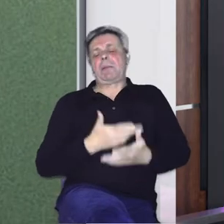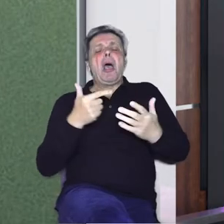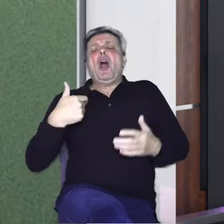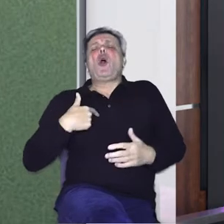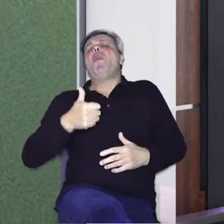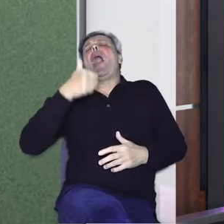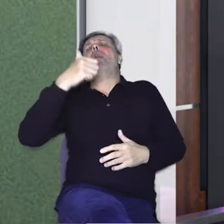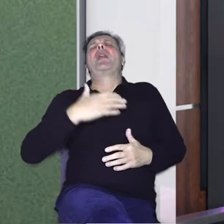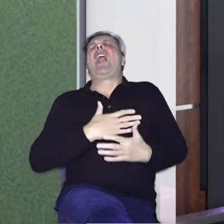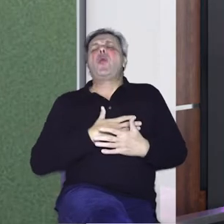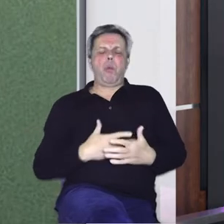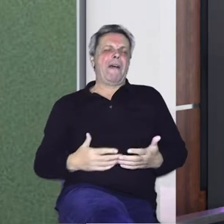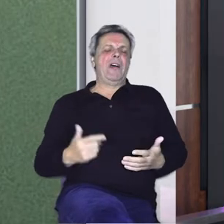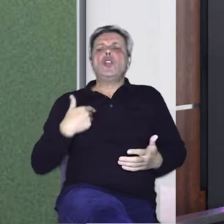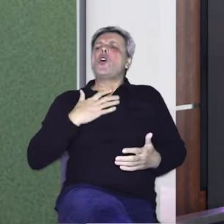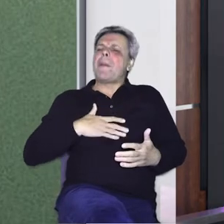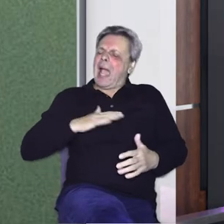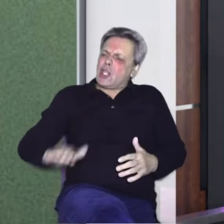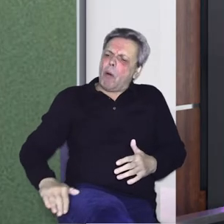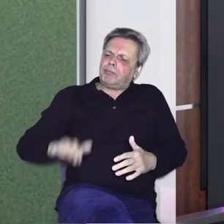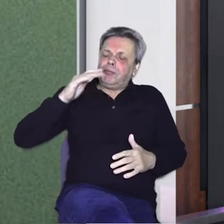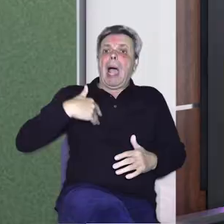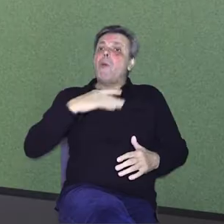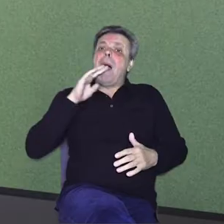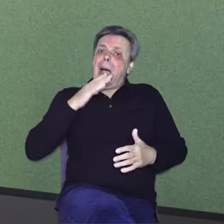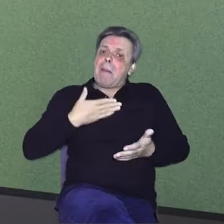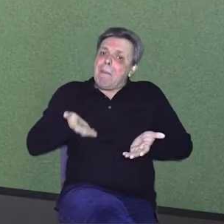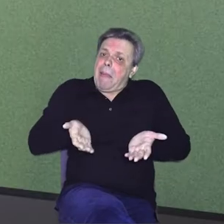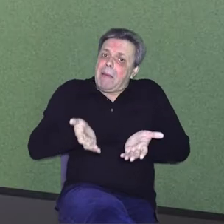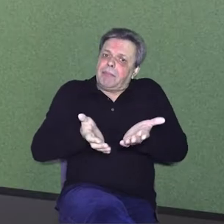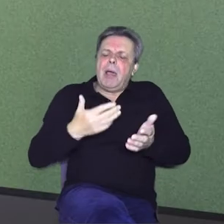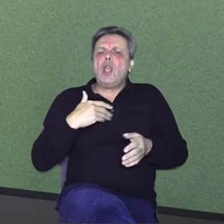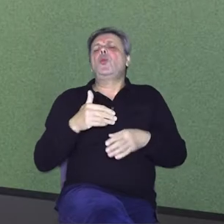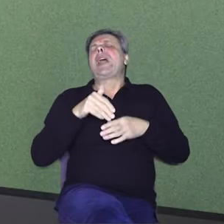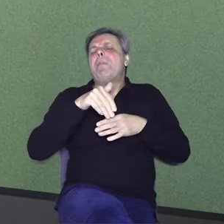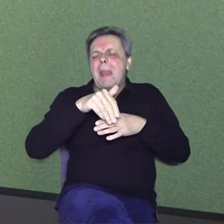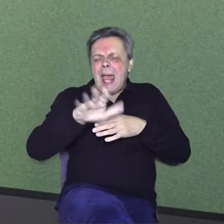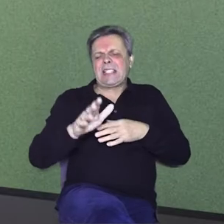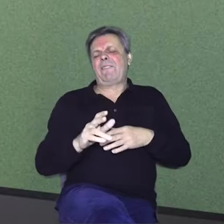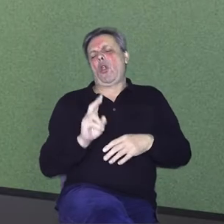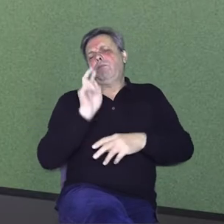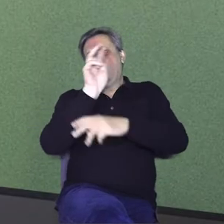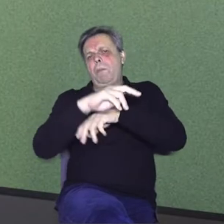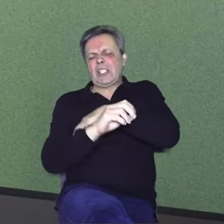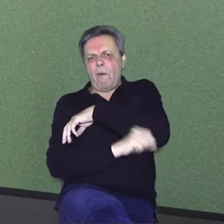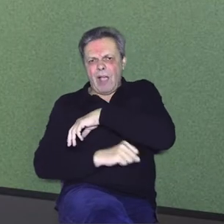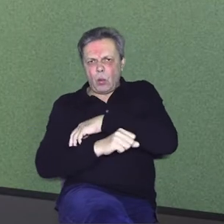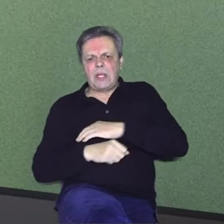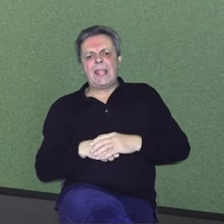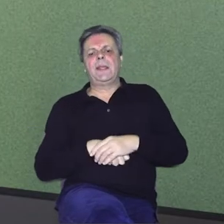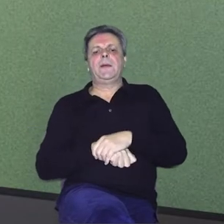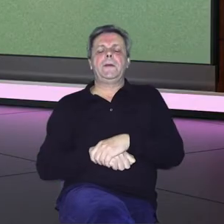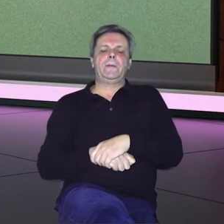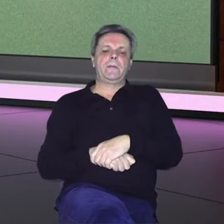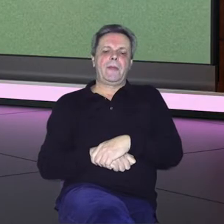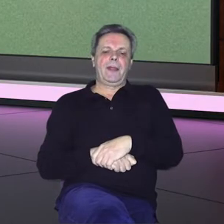zanimanje. To sam htio stvarno od malena. Uvijek ima mama gurala u tome smjeru i zato sam i nastavio do školavanja, odnosno na fakultetu. Kad u štari, da ima tko